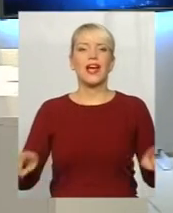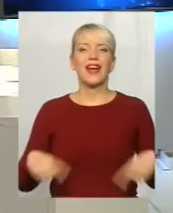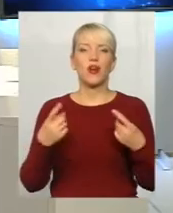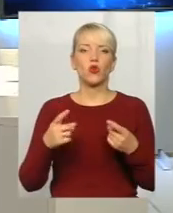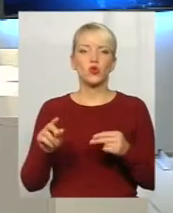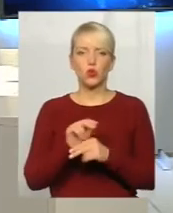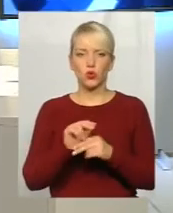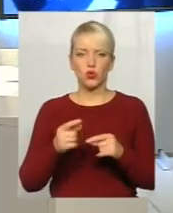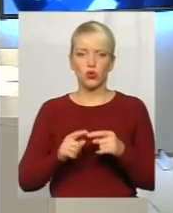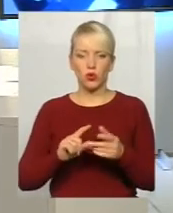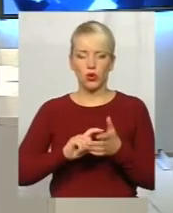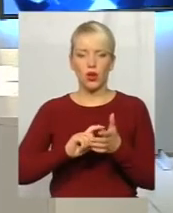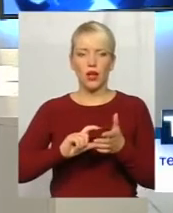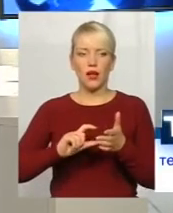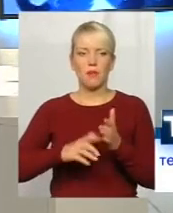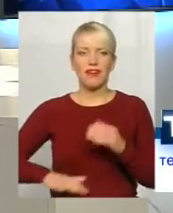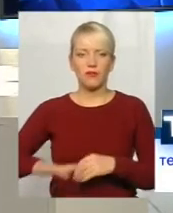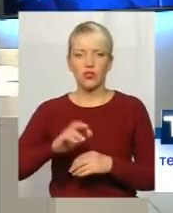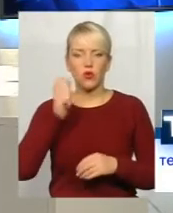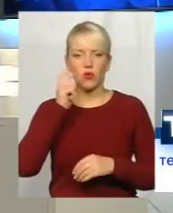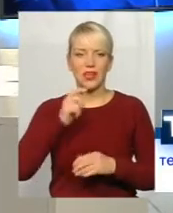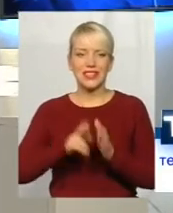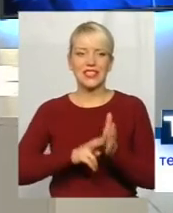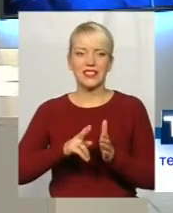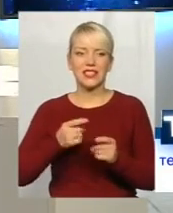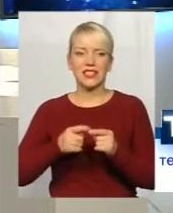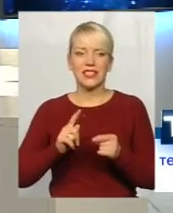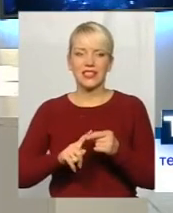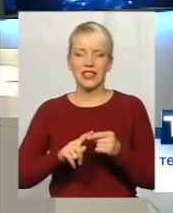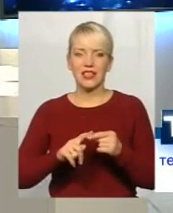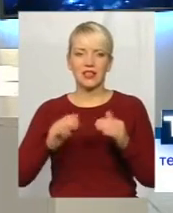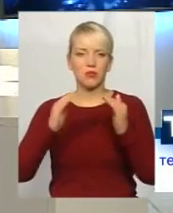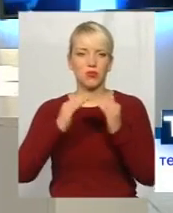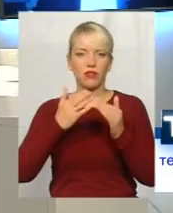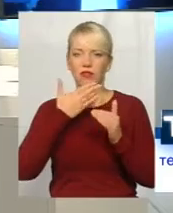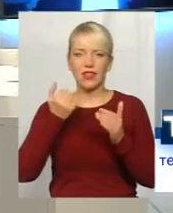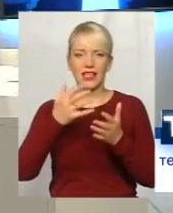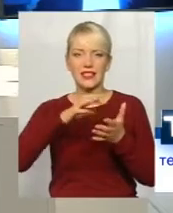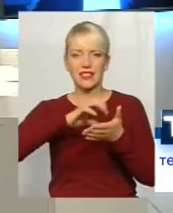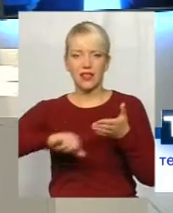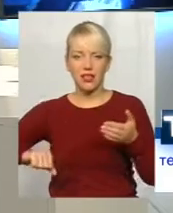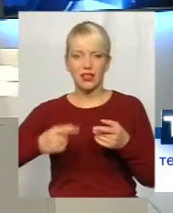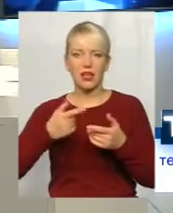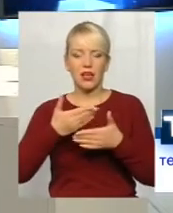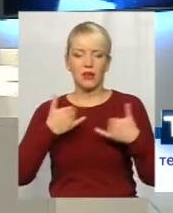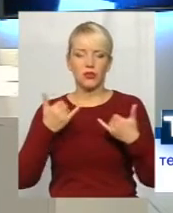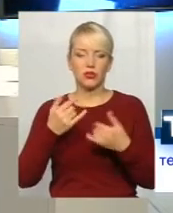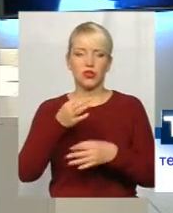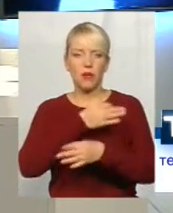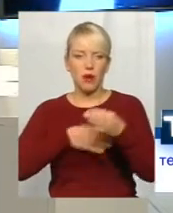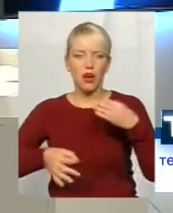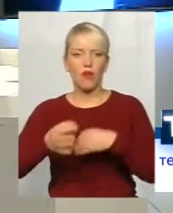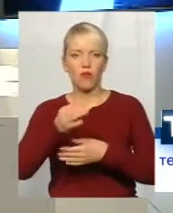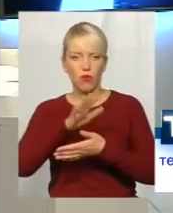але Укрзалізниця нам надала документи, що в них з балансу цей об'єкт не знятий. Тому ми сьогодні проводимо з ними переговорну